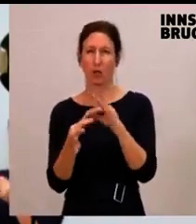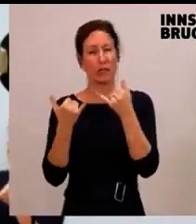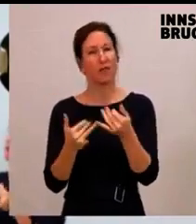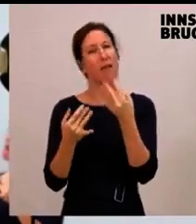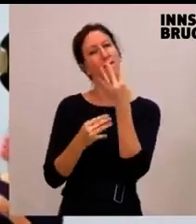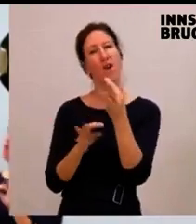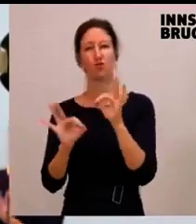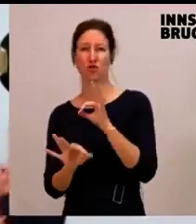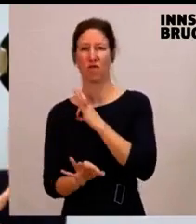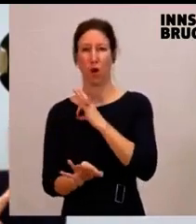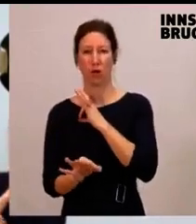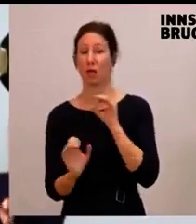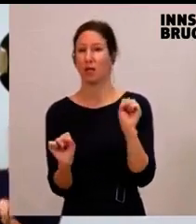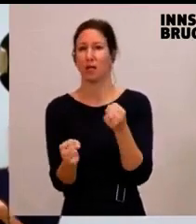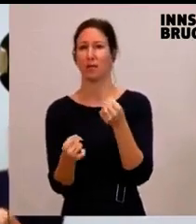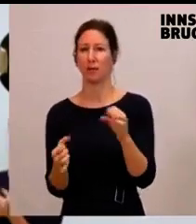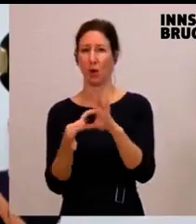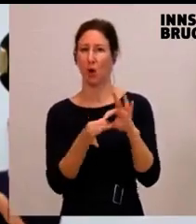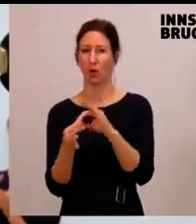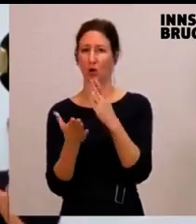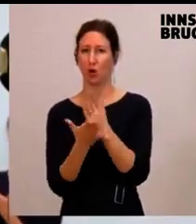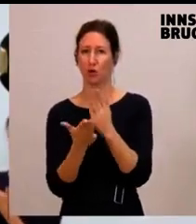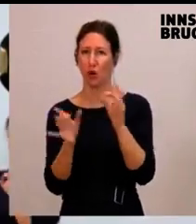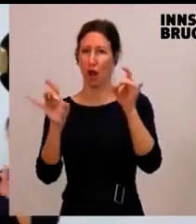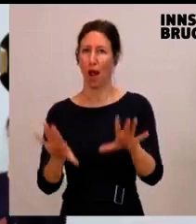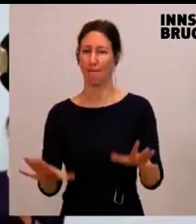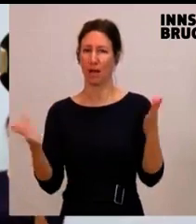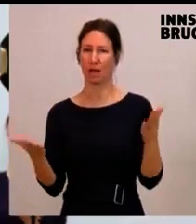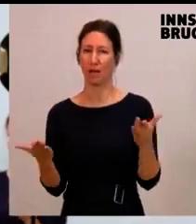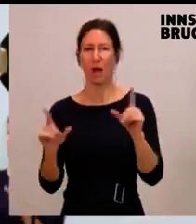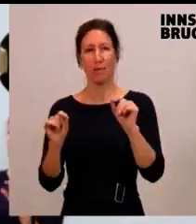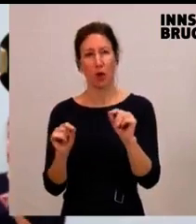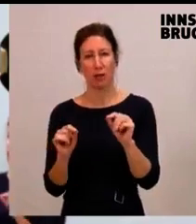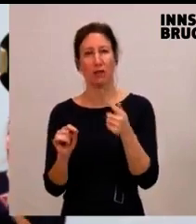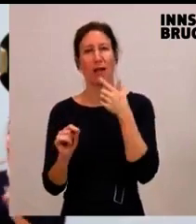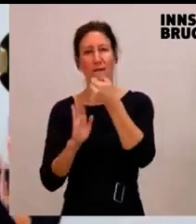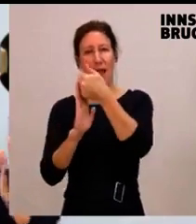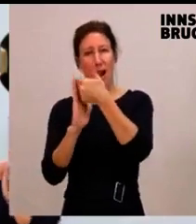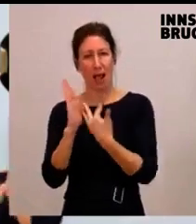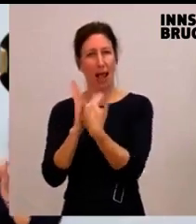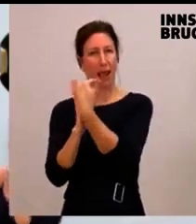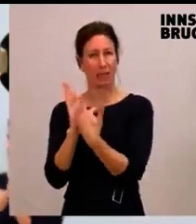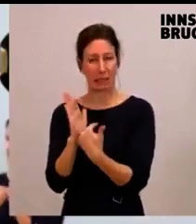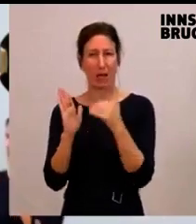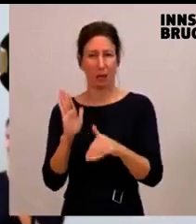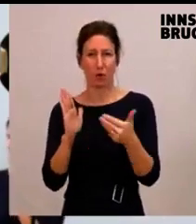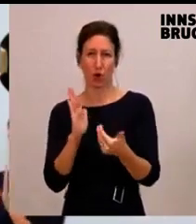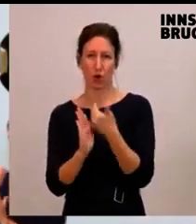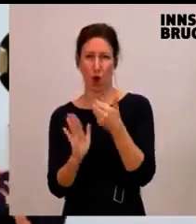mehr. Das heißt, man müsste, da wird von uns später noch was kommen, diese Prioritätenliste anders anordnen. Es kann nicht sein, dass der